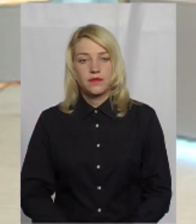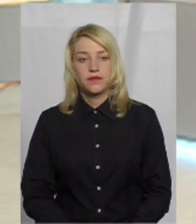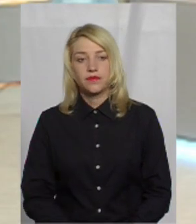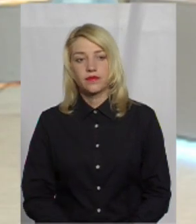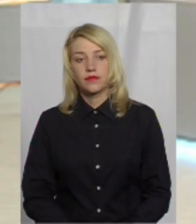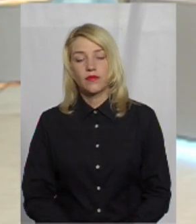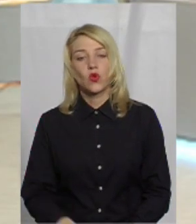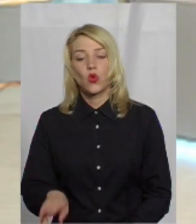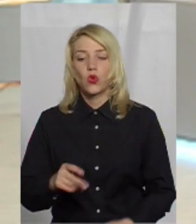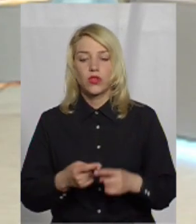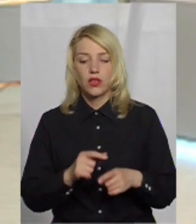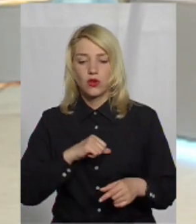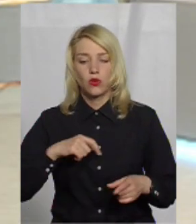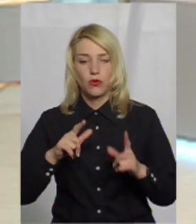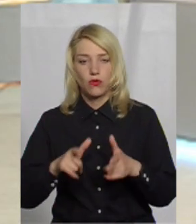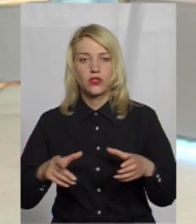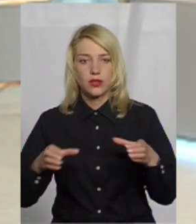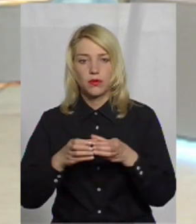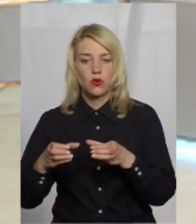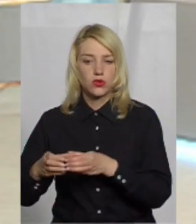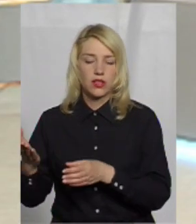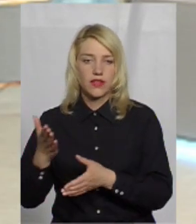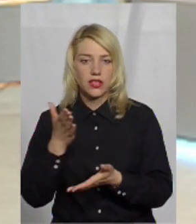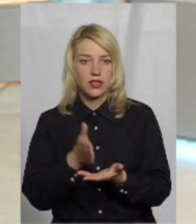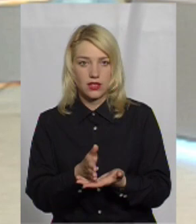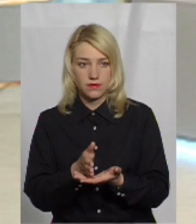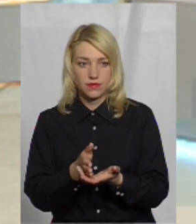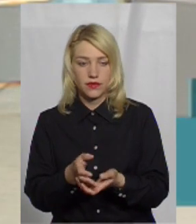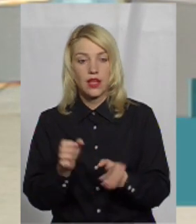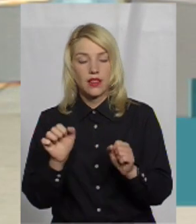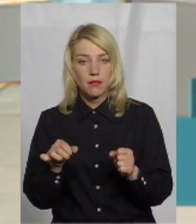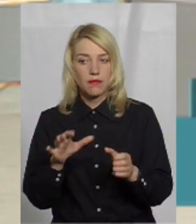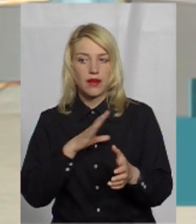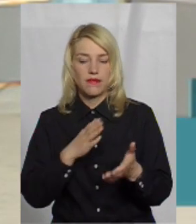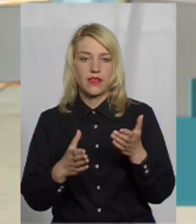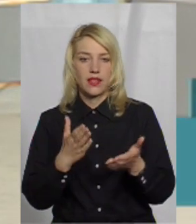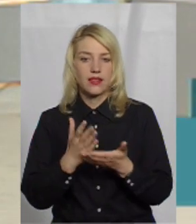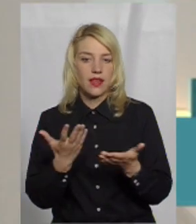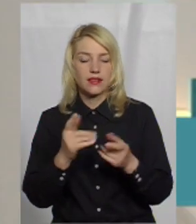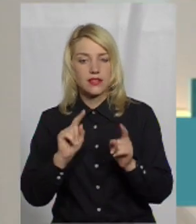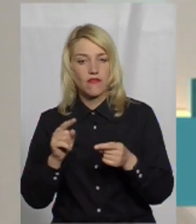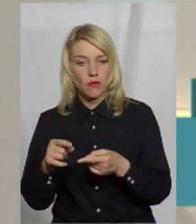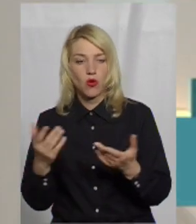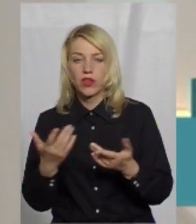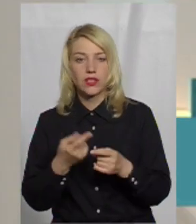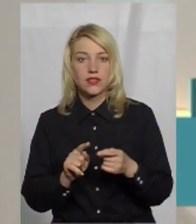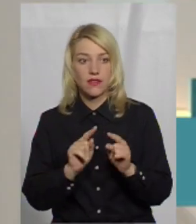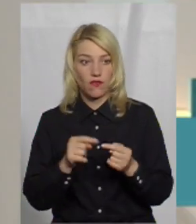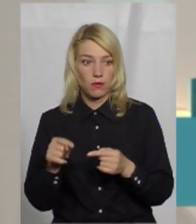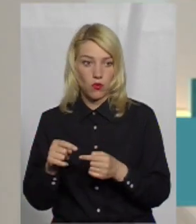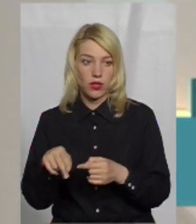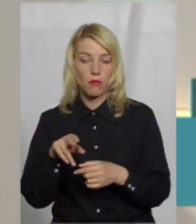добровольчих підрозділів, які є, напевно, висуваються якісь вимоги. Які ці вимоги?